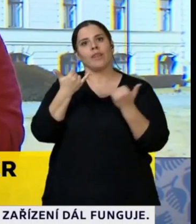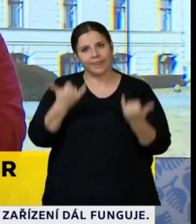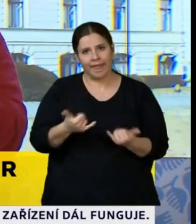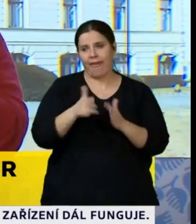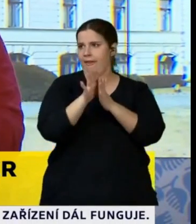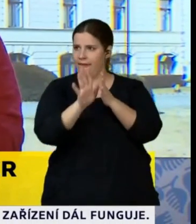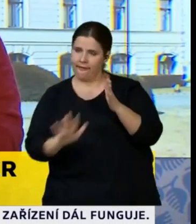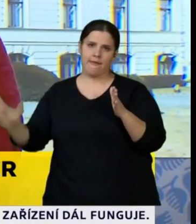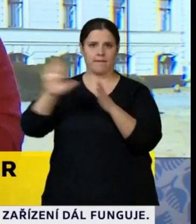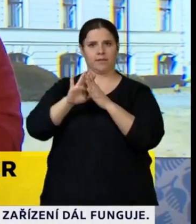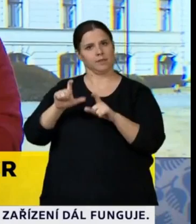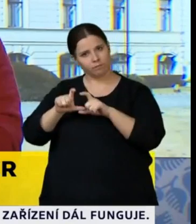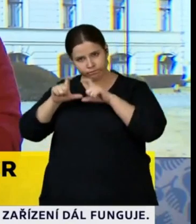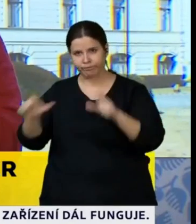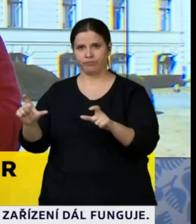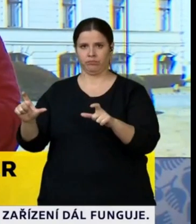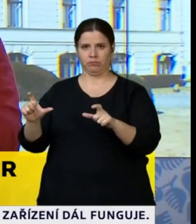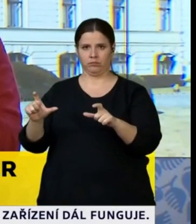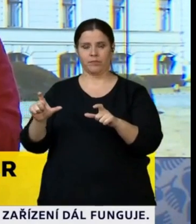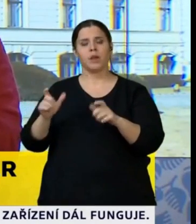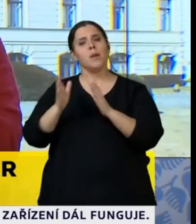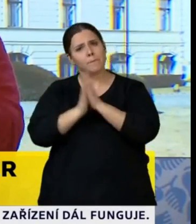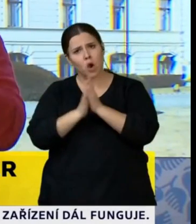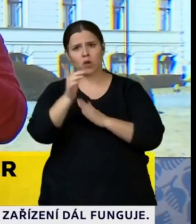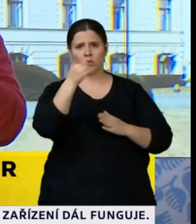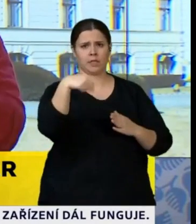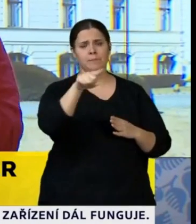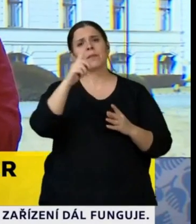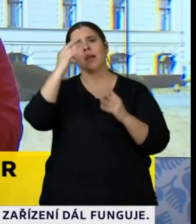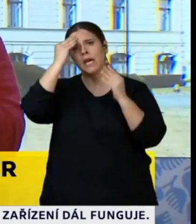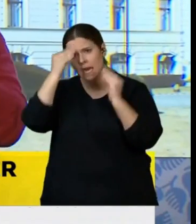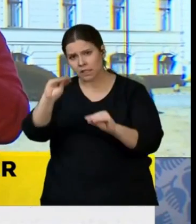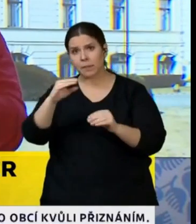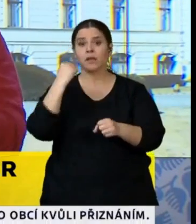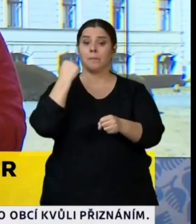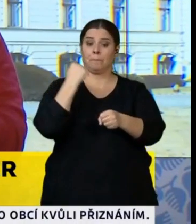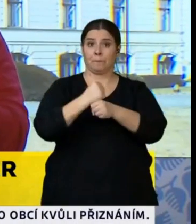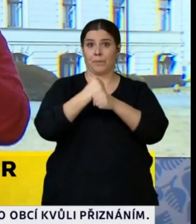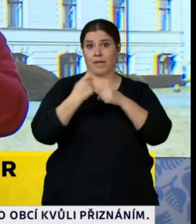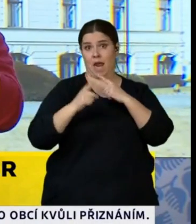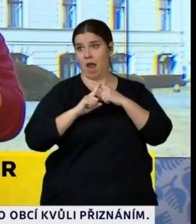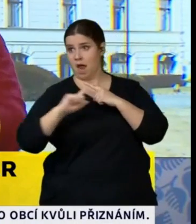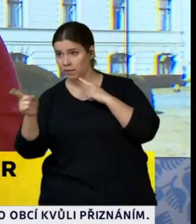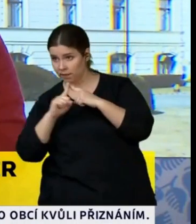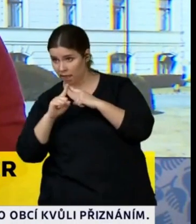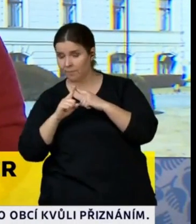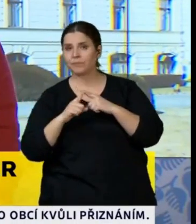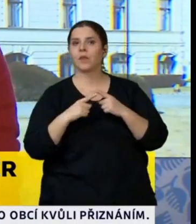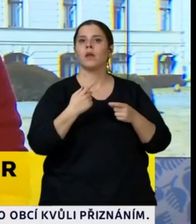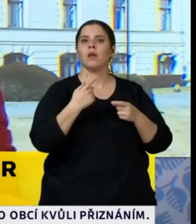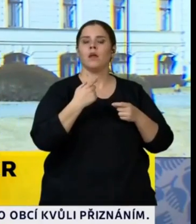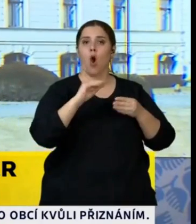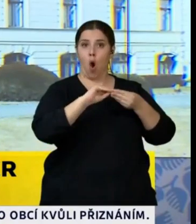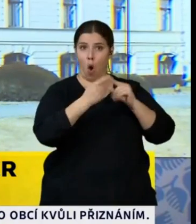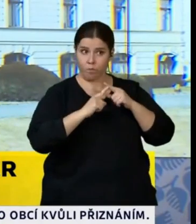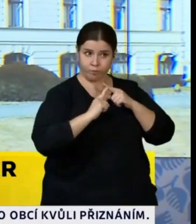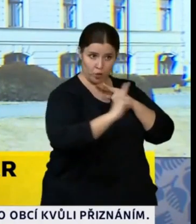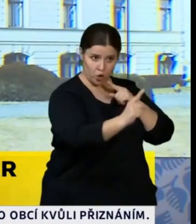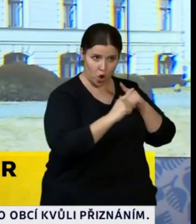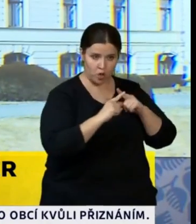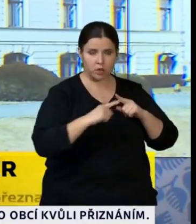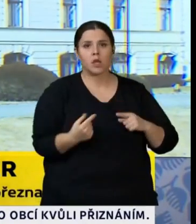uvědomili, respektovali to usnesení a zůstali doma, chodili akrát do práce, na koupici a možná se projí do toho parku. Děkuji.